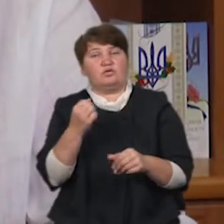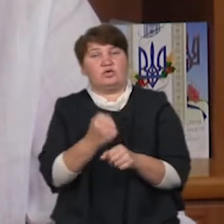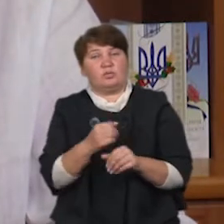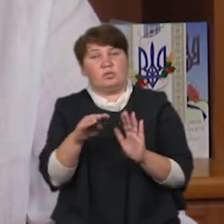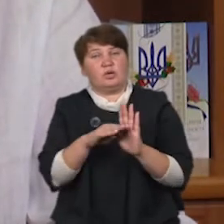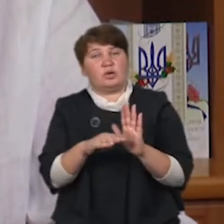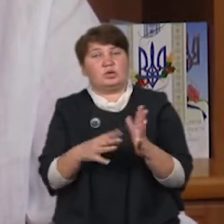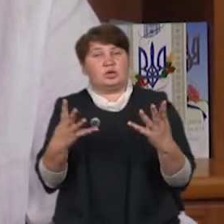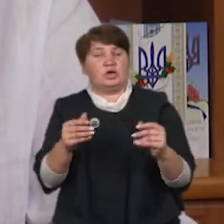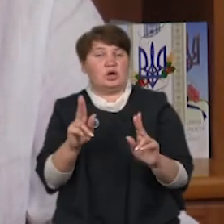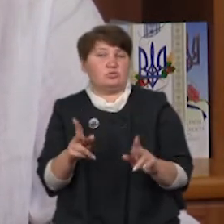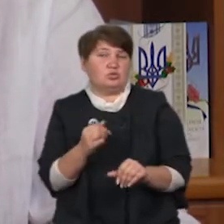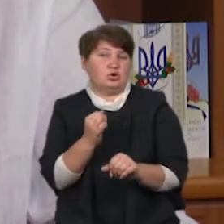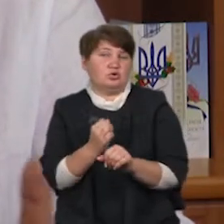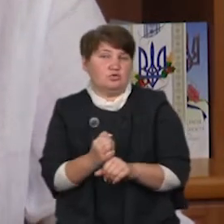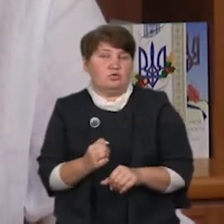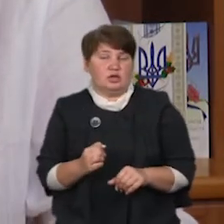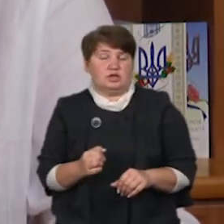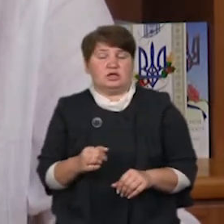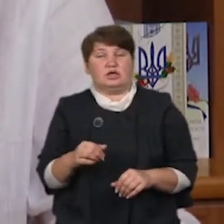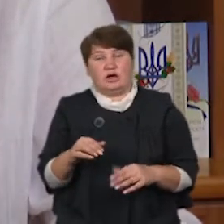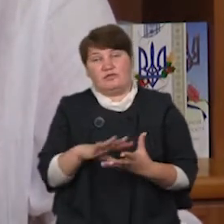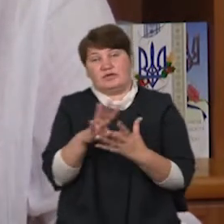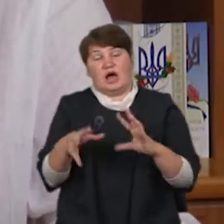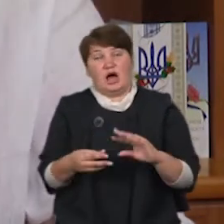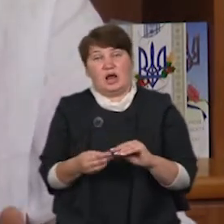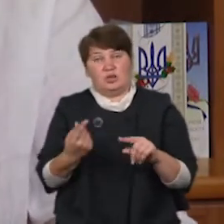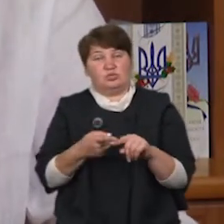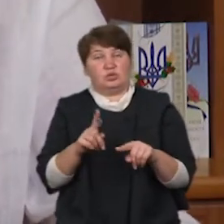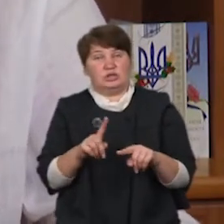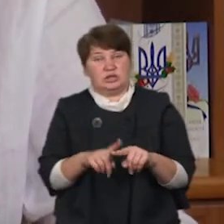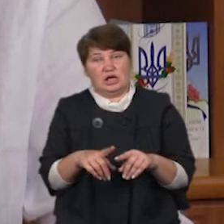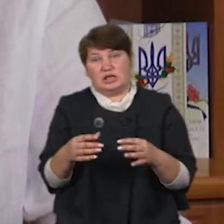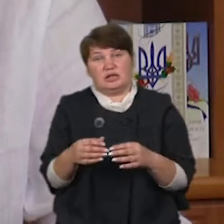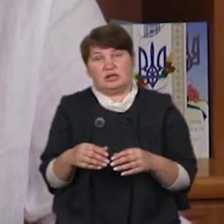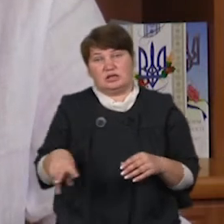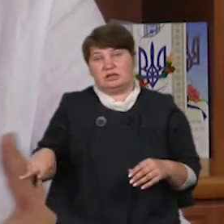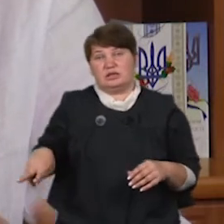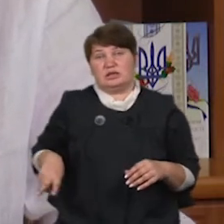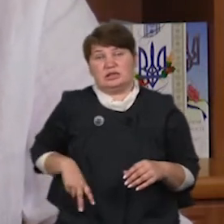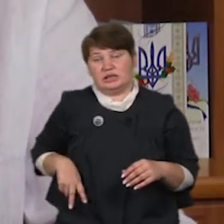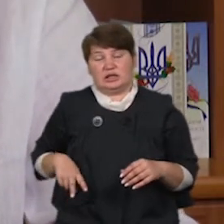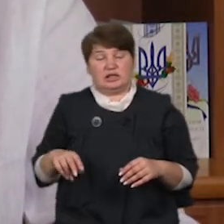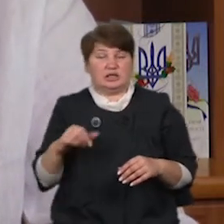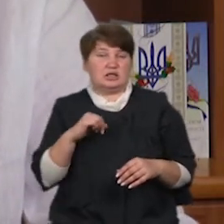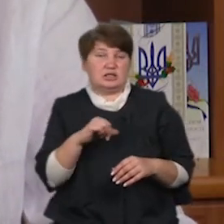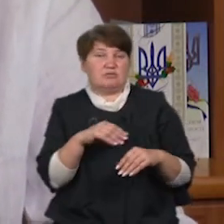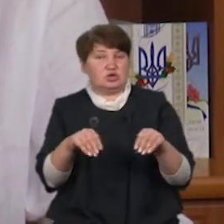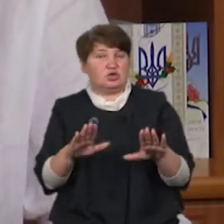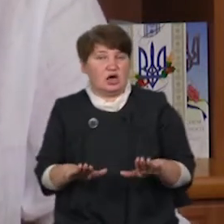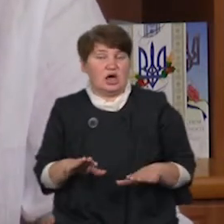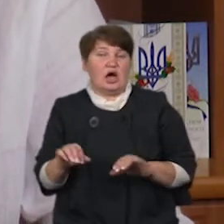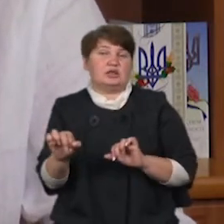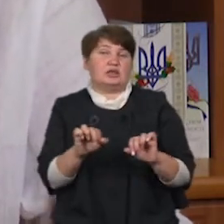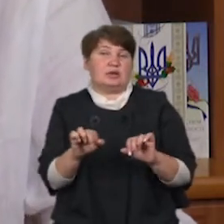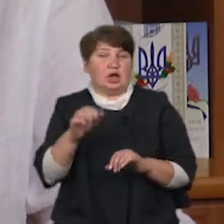як він буде працювати в тому чи іншому випадку. В принципі, це на дозвіл закладу освіти департамент освіти надав відповідні рекомендації, може